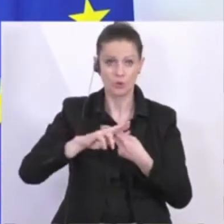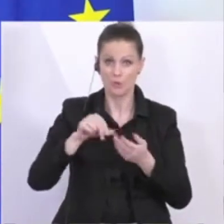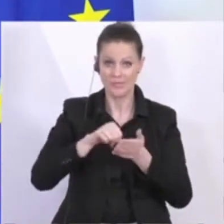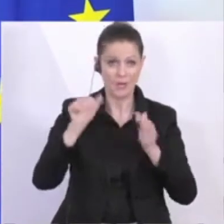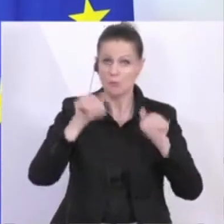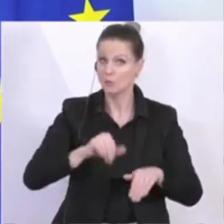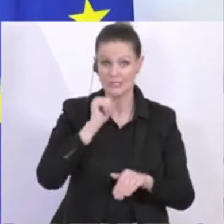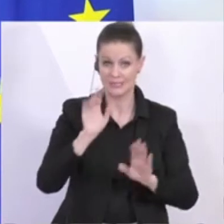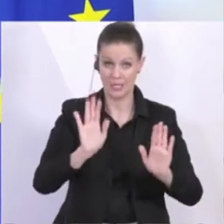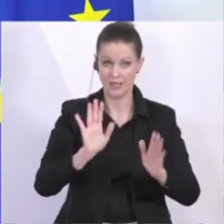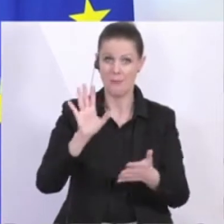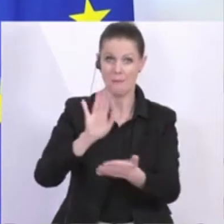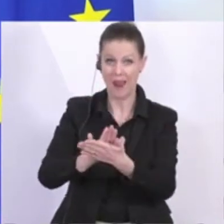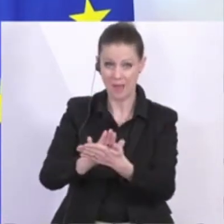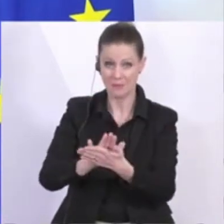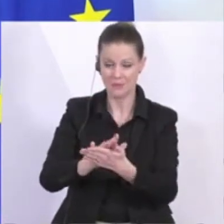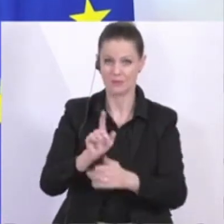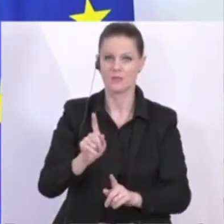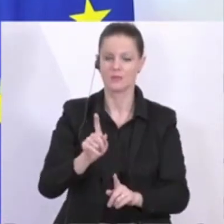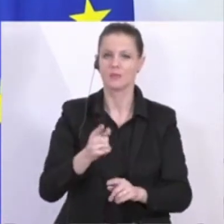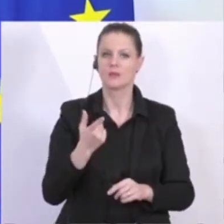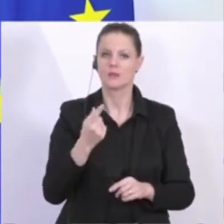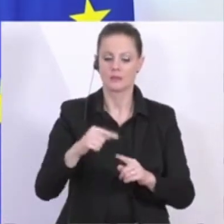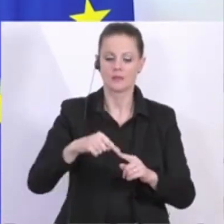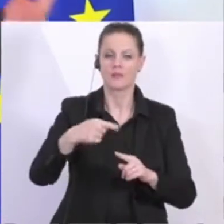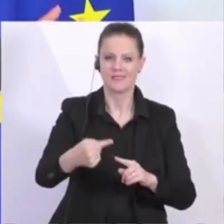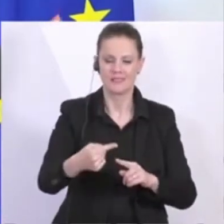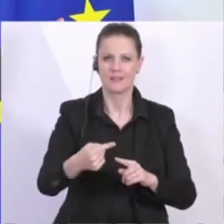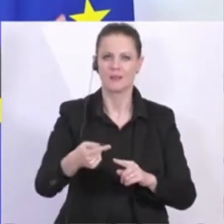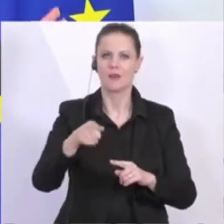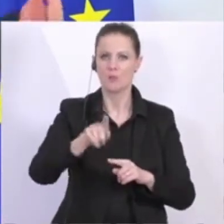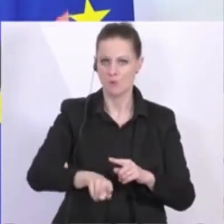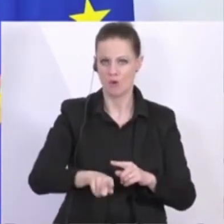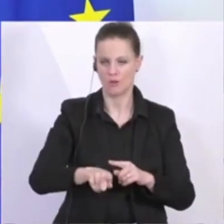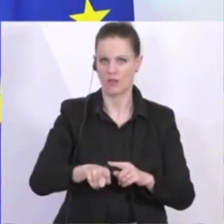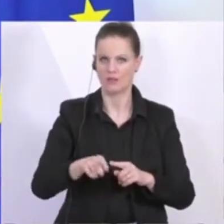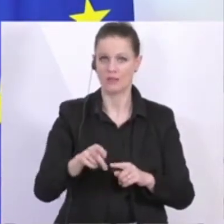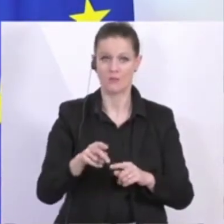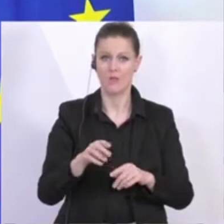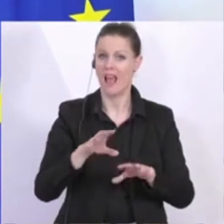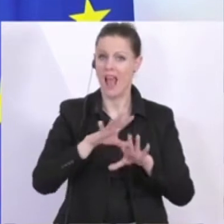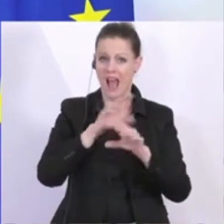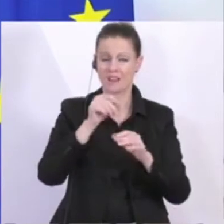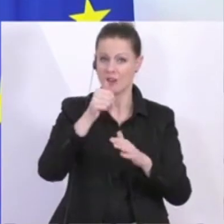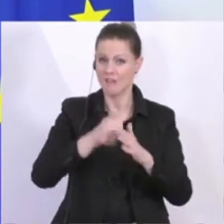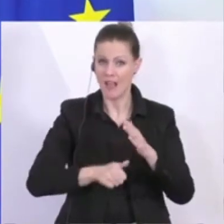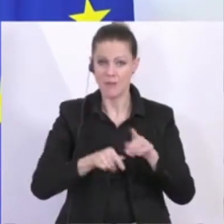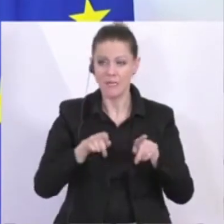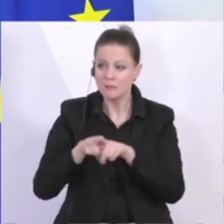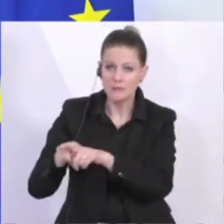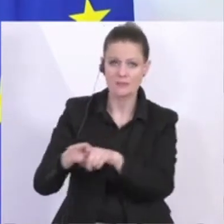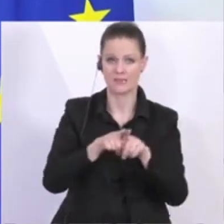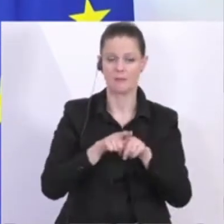unwichtig an der Stelle. Die bemisst sich dann im Folgemonat, weil wir nicht alle über einen Kamm scheren